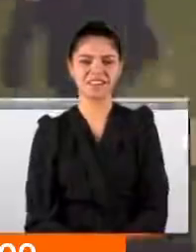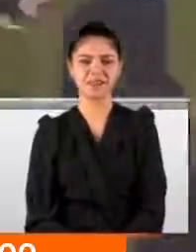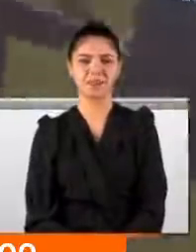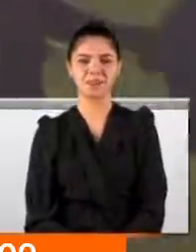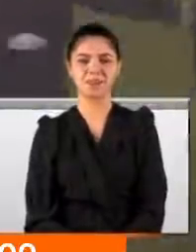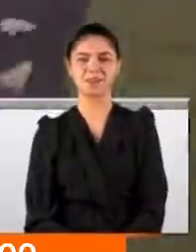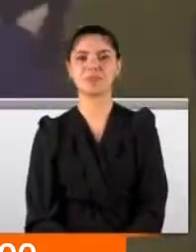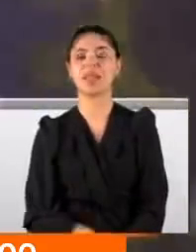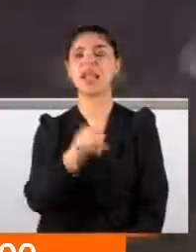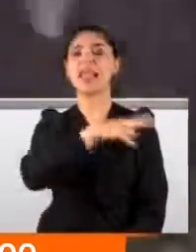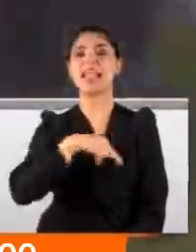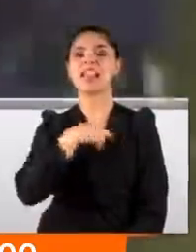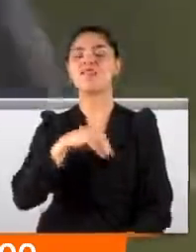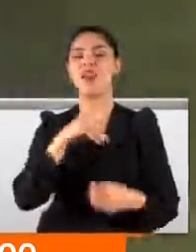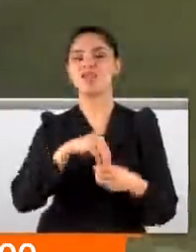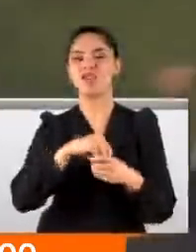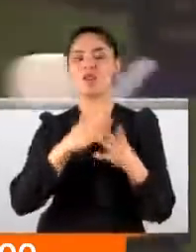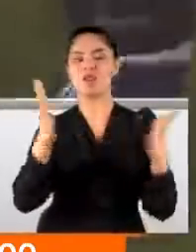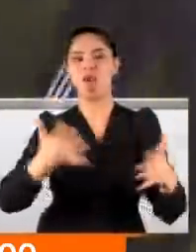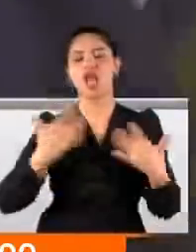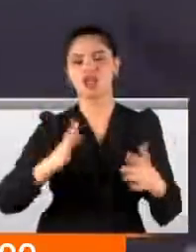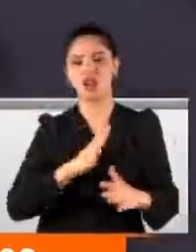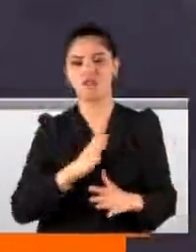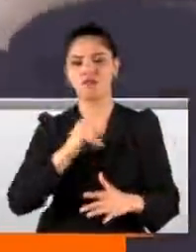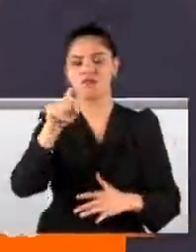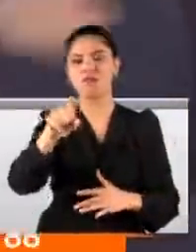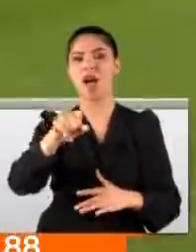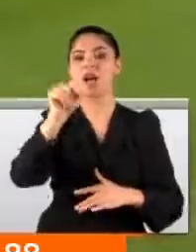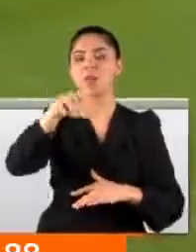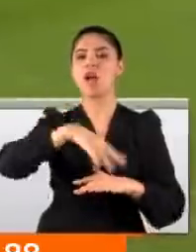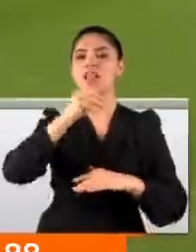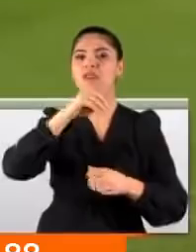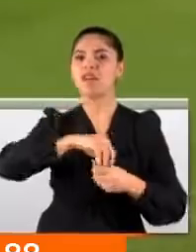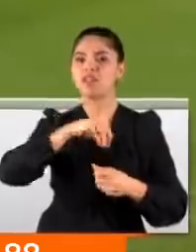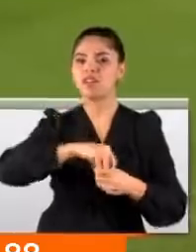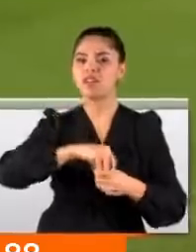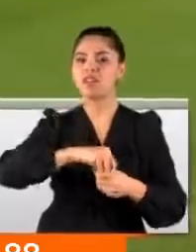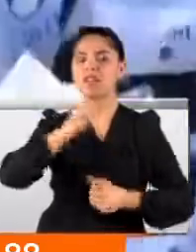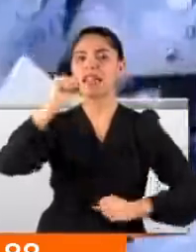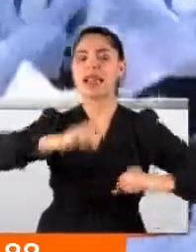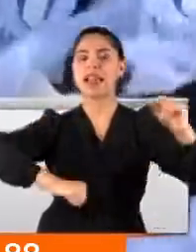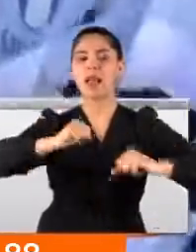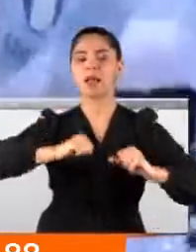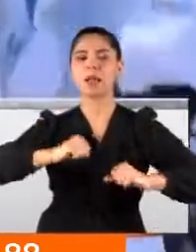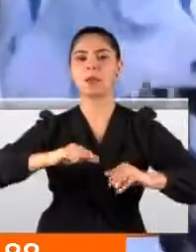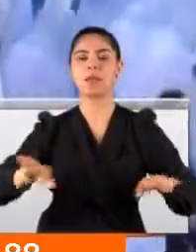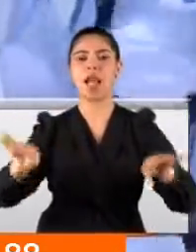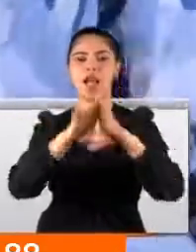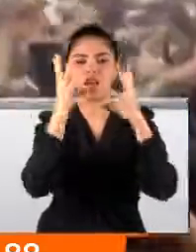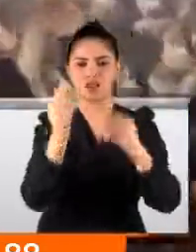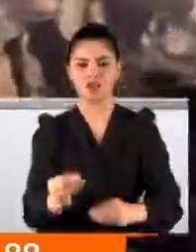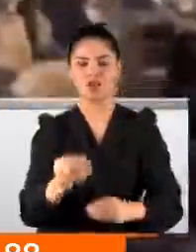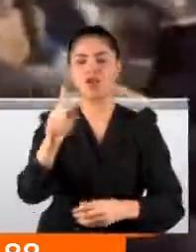İsveç Futbol Ligi'nde büyük heyecan vardı. Şampiyonluk hesabı son haftaya kaldı. Rakibiyle beraber kalan mal mölü zaferi